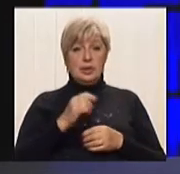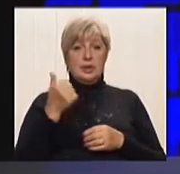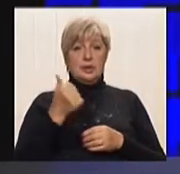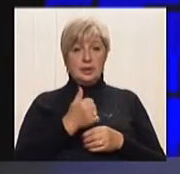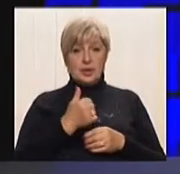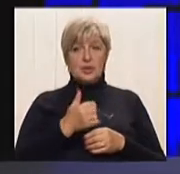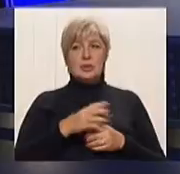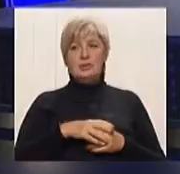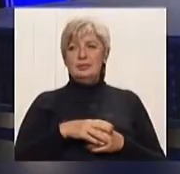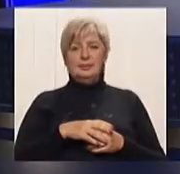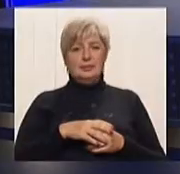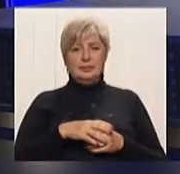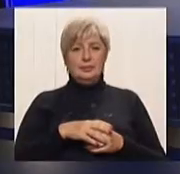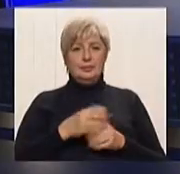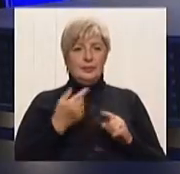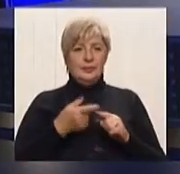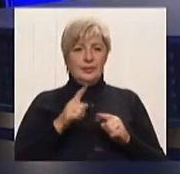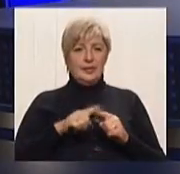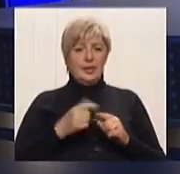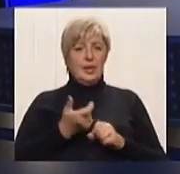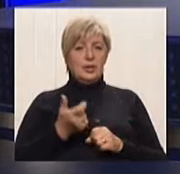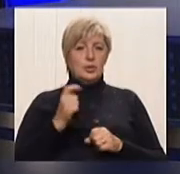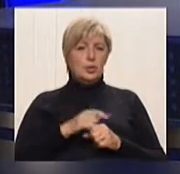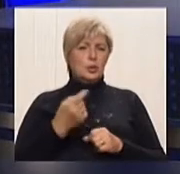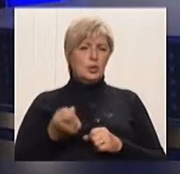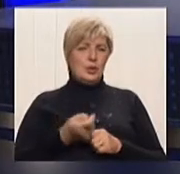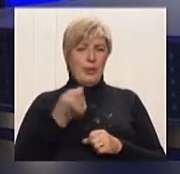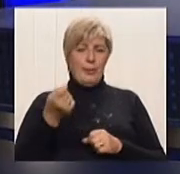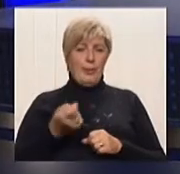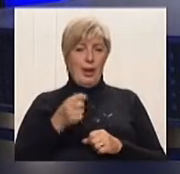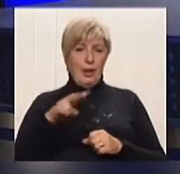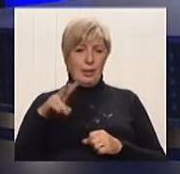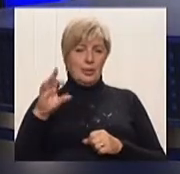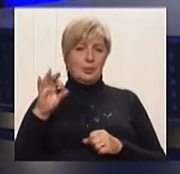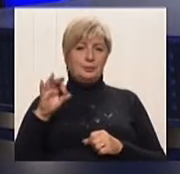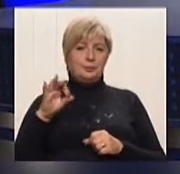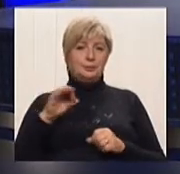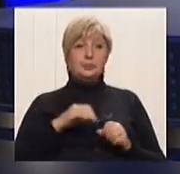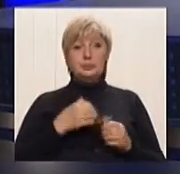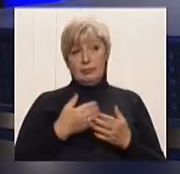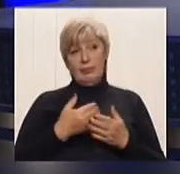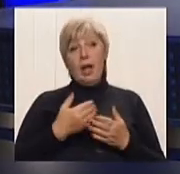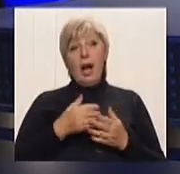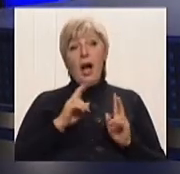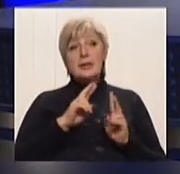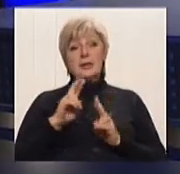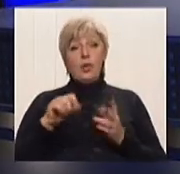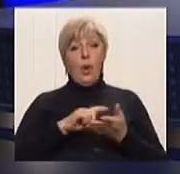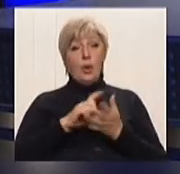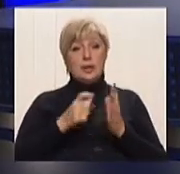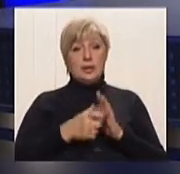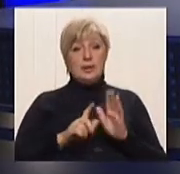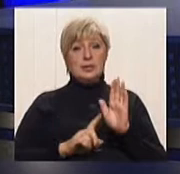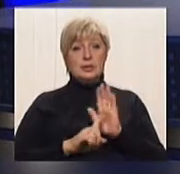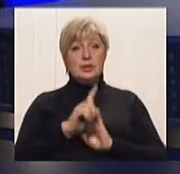ні о чому. А скільки має бути годин тиждень? І, можливо, з якого класу потрібно тоді давати дітям саме